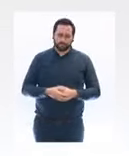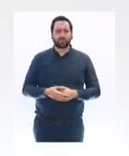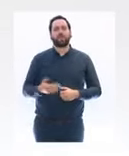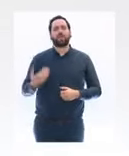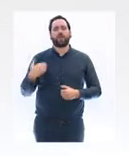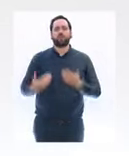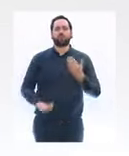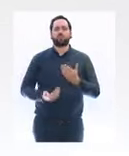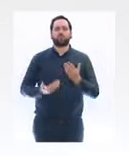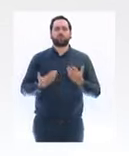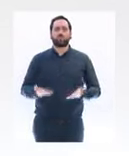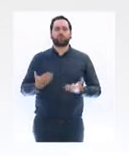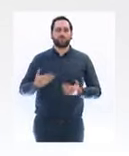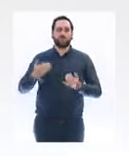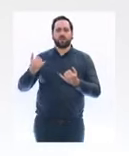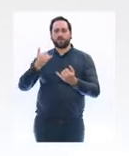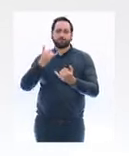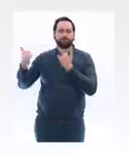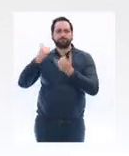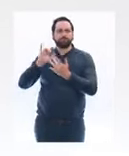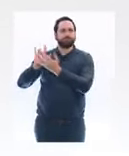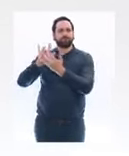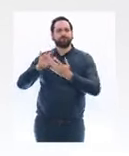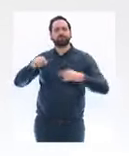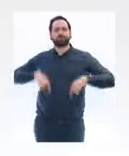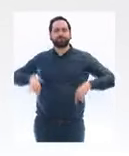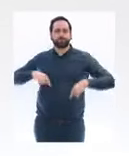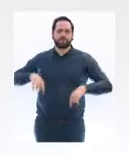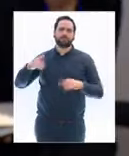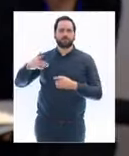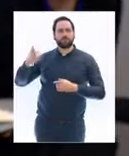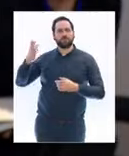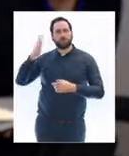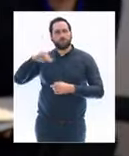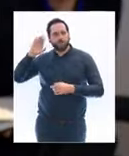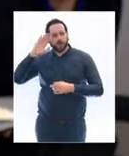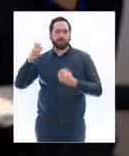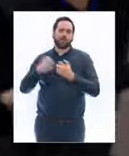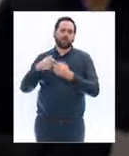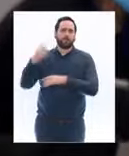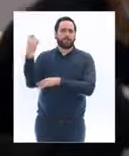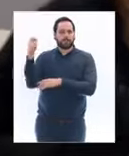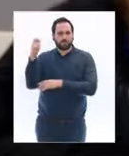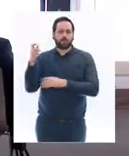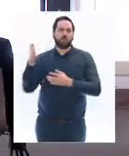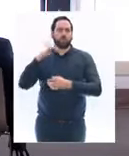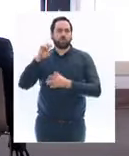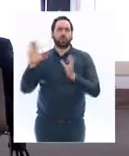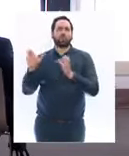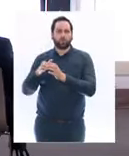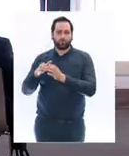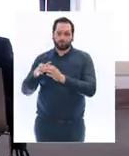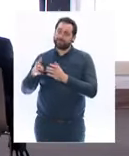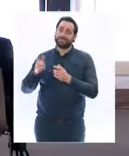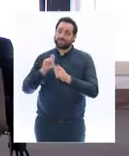président de l'Eurogroupe, et nous souhaitons que le plan de relance européen soit maintenant adopté sans délai. C'est justement